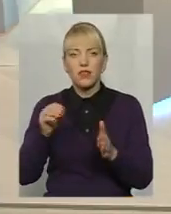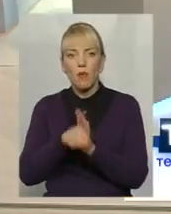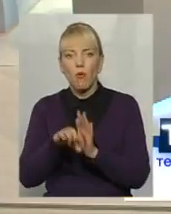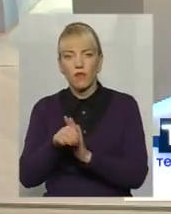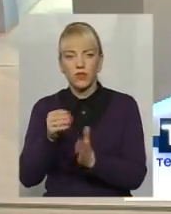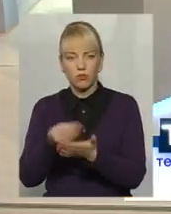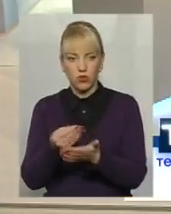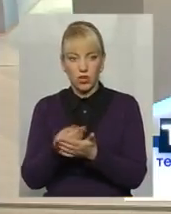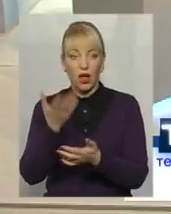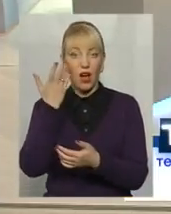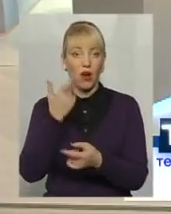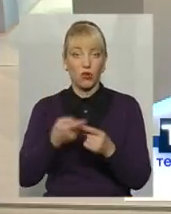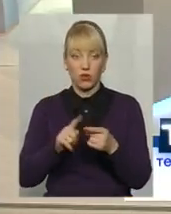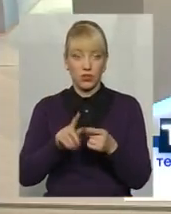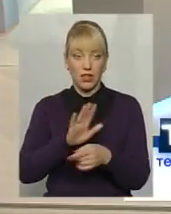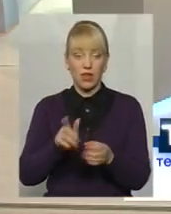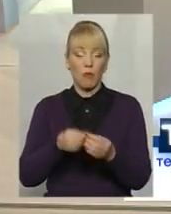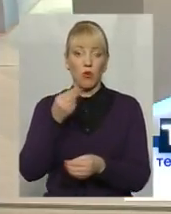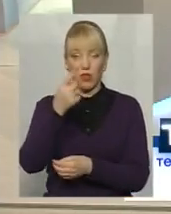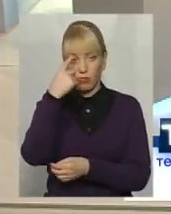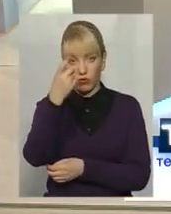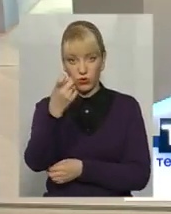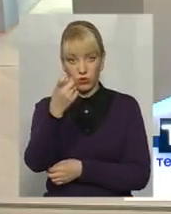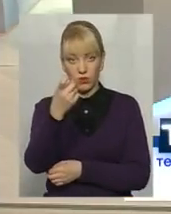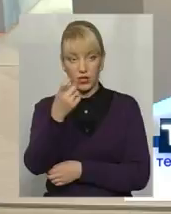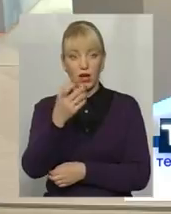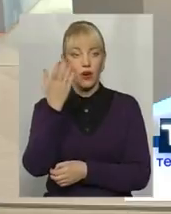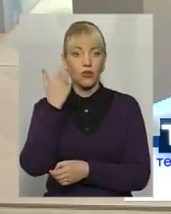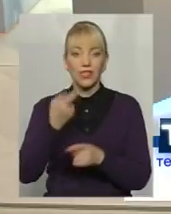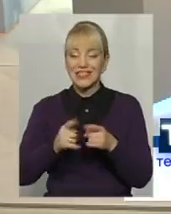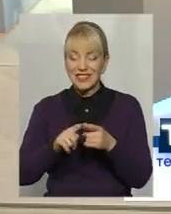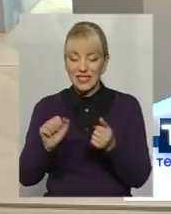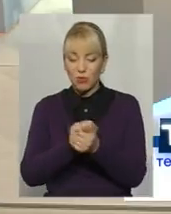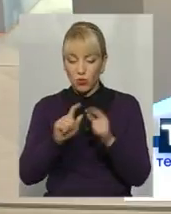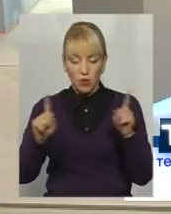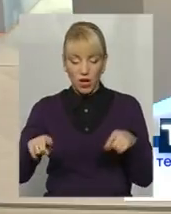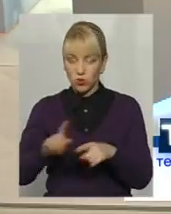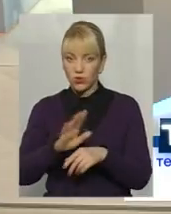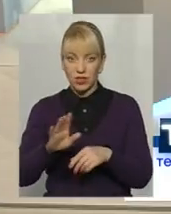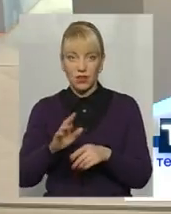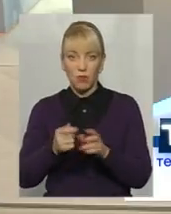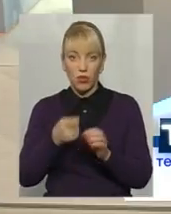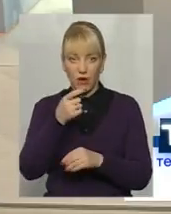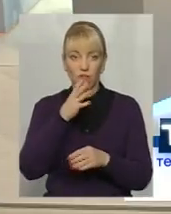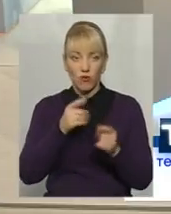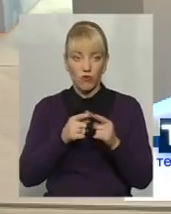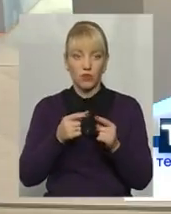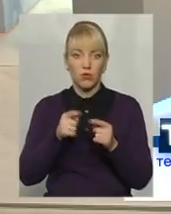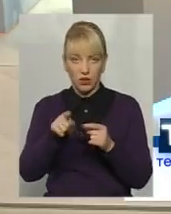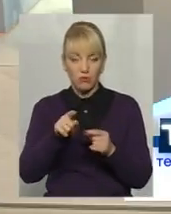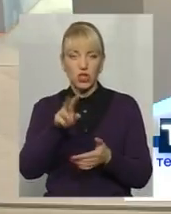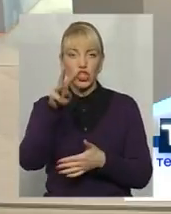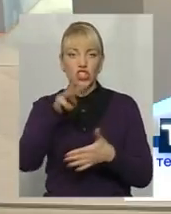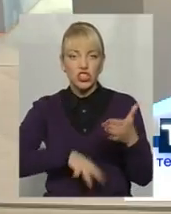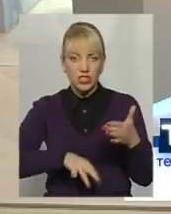Коли оце не подав повідомлення, не подав папірець, за цей папірець, якщо я не помиляюсь, там до... Мінімальна заробітна плата